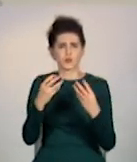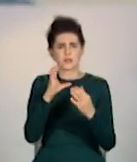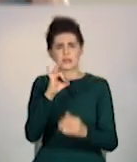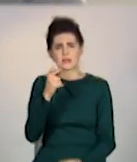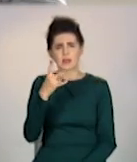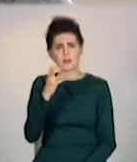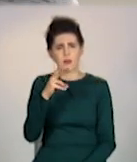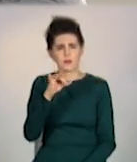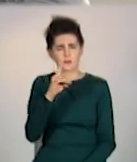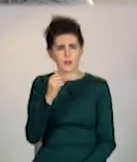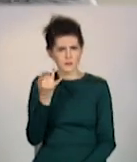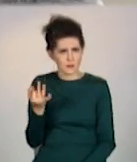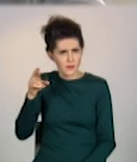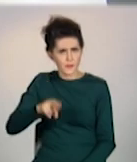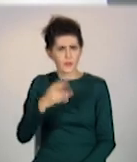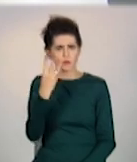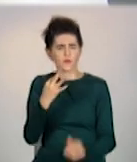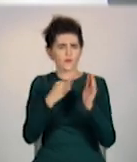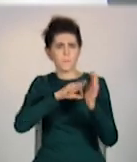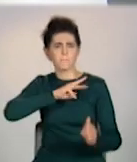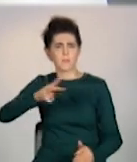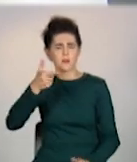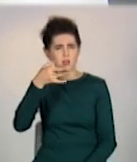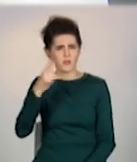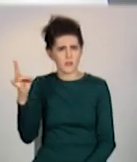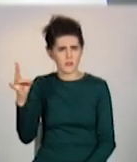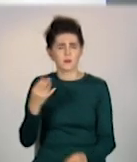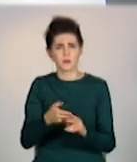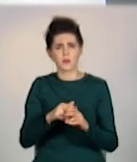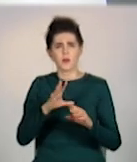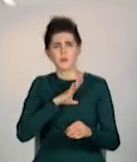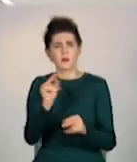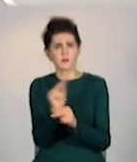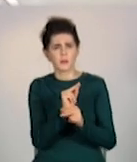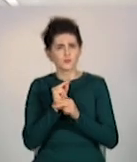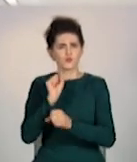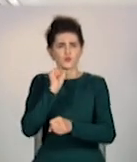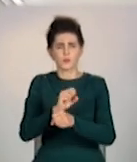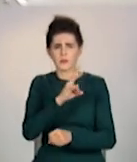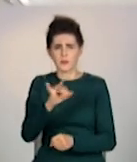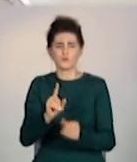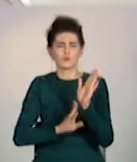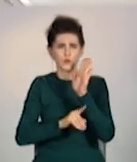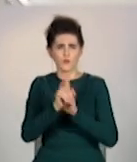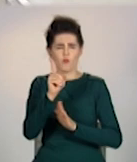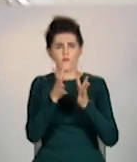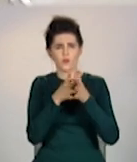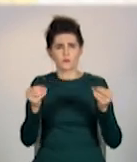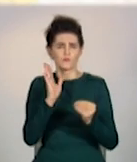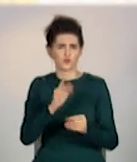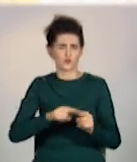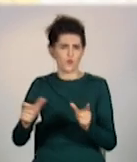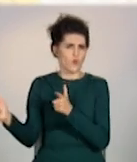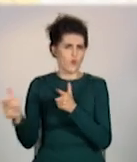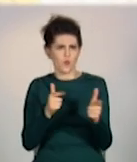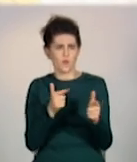Вартість робіт – 48 мільйонів гривень. Будівельники розповідають, працюють без простоїх і на початку весни здадуть готовий об'єкт.